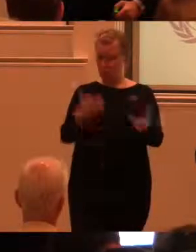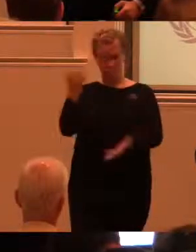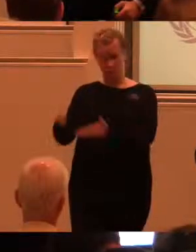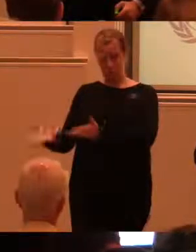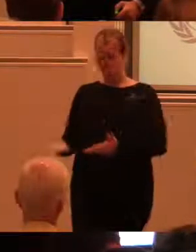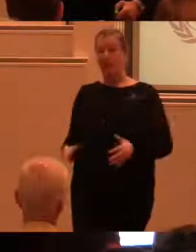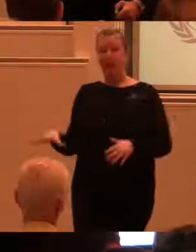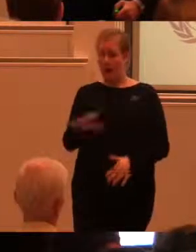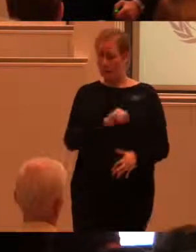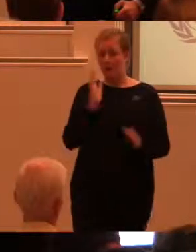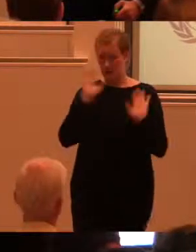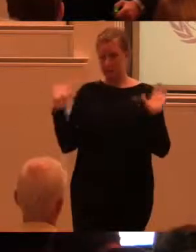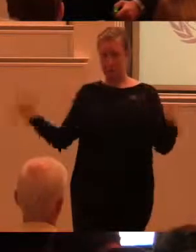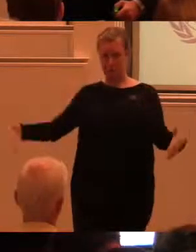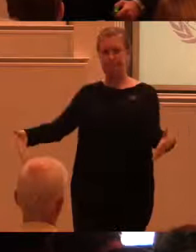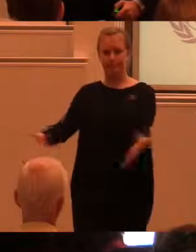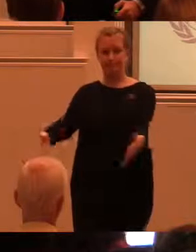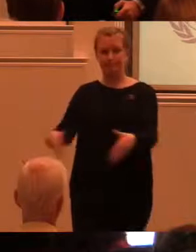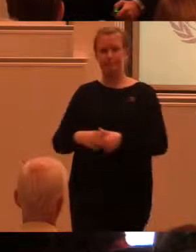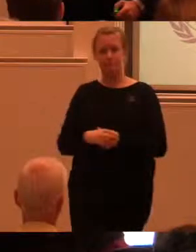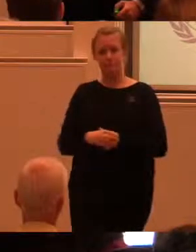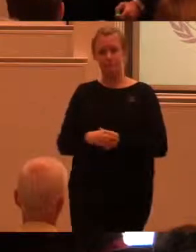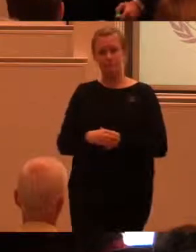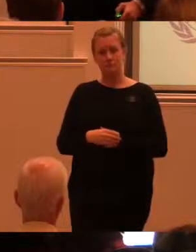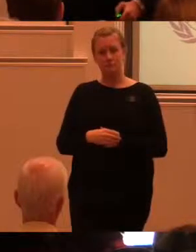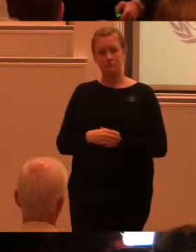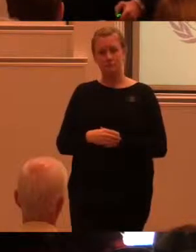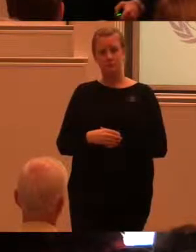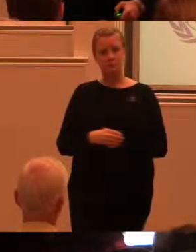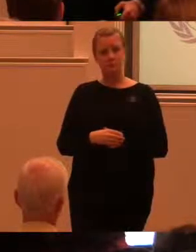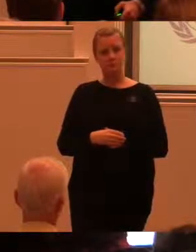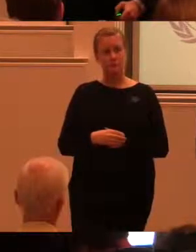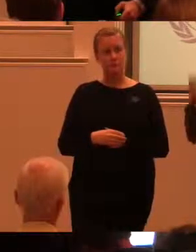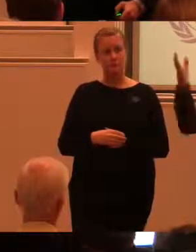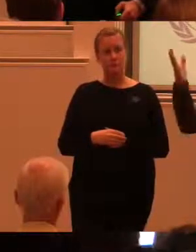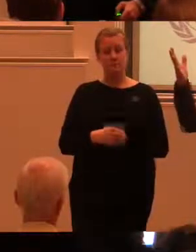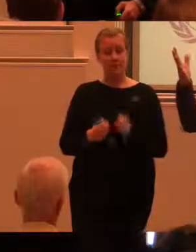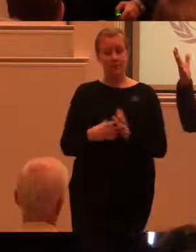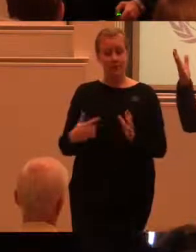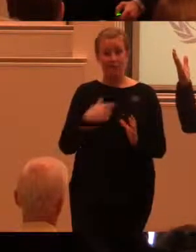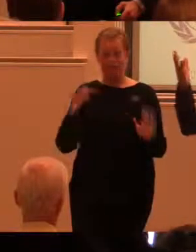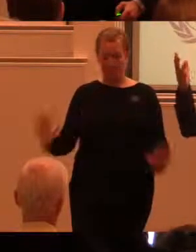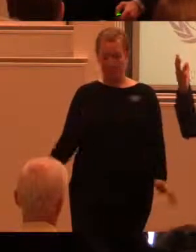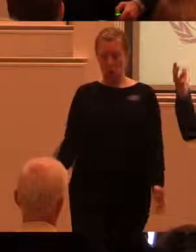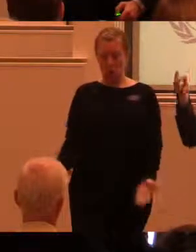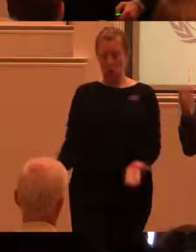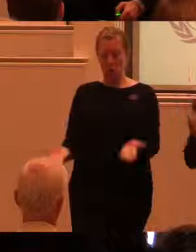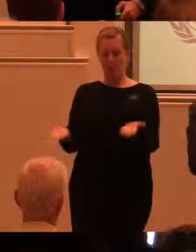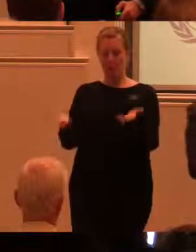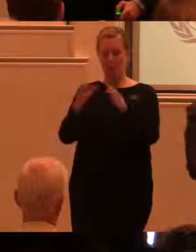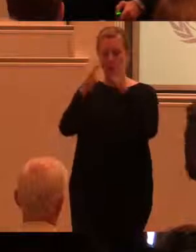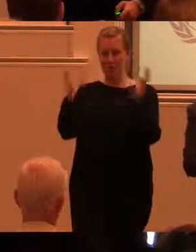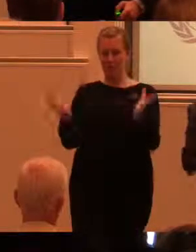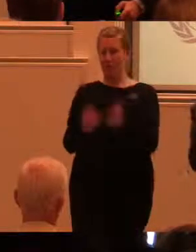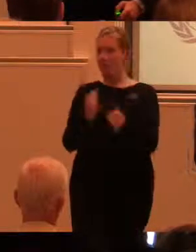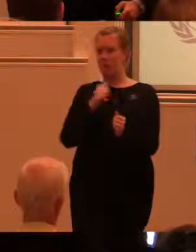tankesätt. På det sättet så lyfter vi upp jorden inte bara